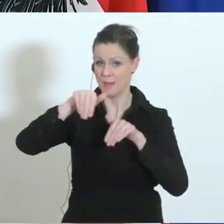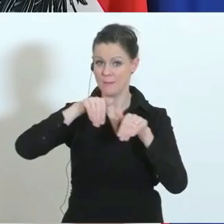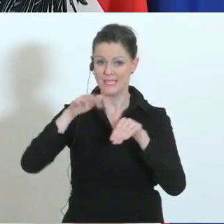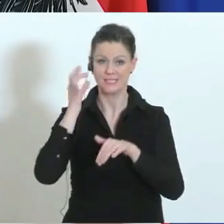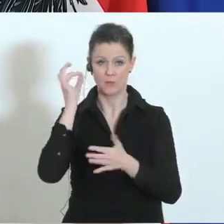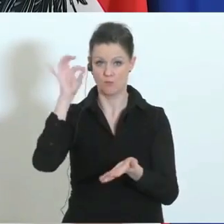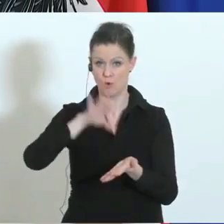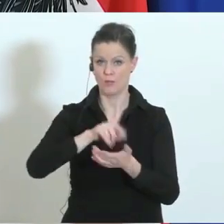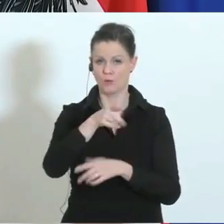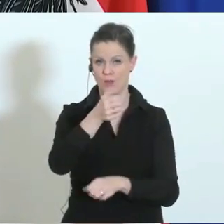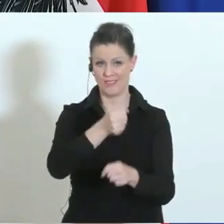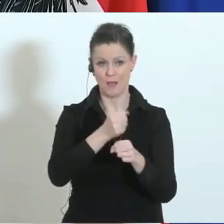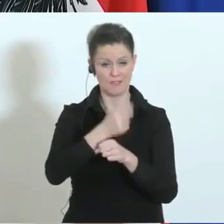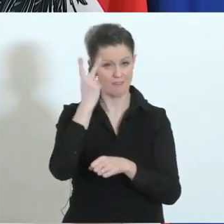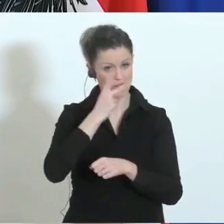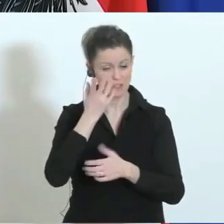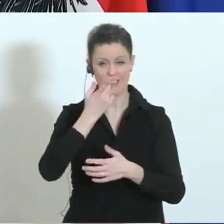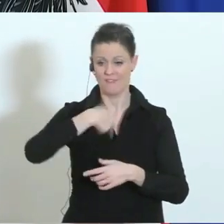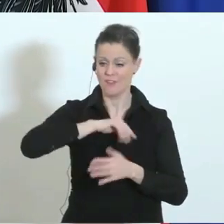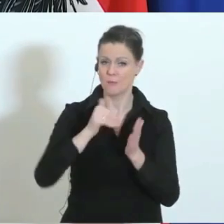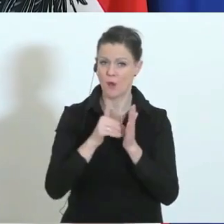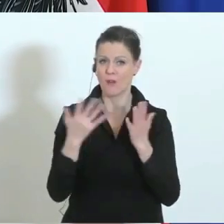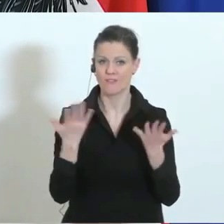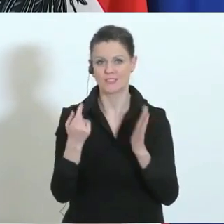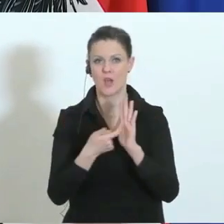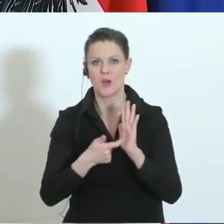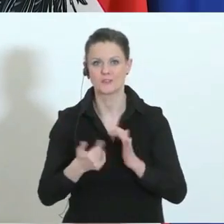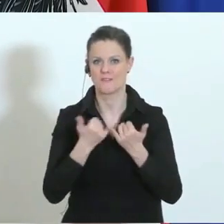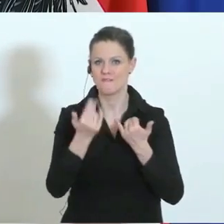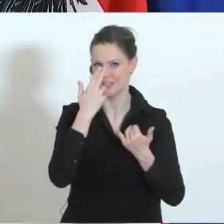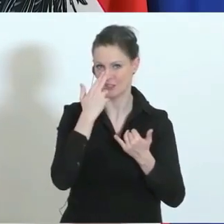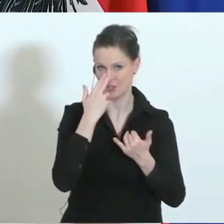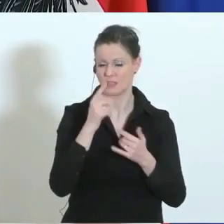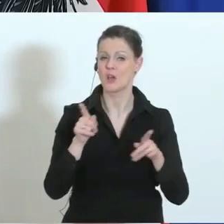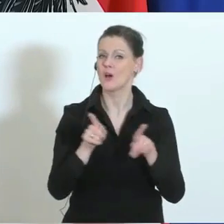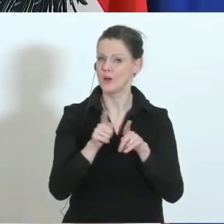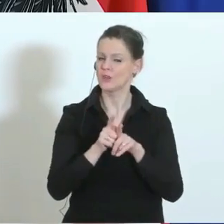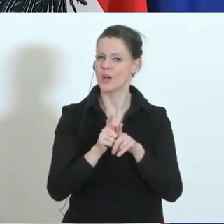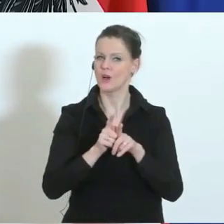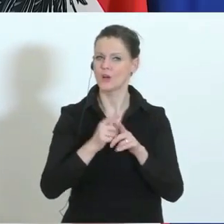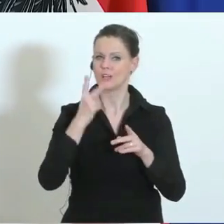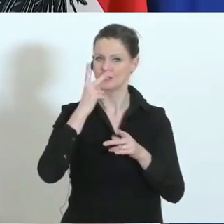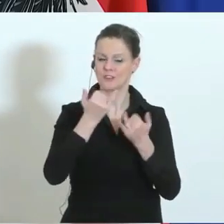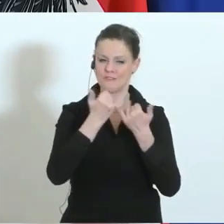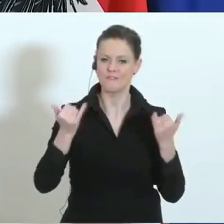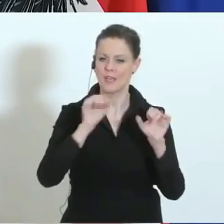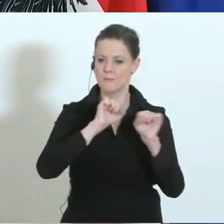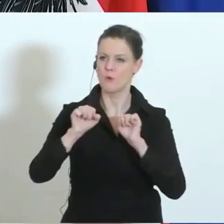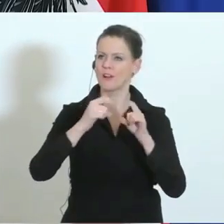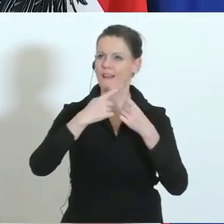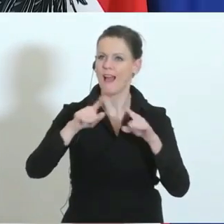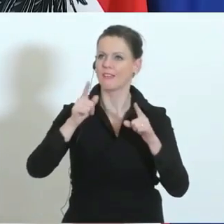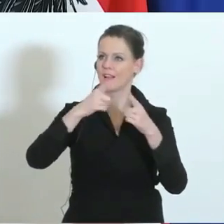derzeitige, versteht, was wir brauchen, wo die Herausforderung liegt. Und man orientiert sich auch an Lösungen, die schon mit anderen